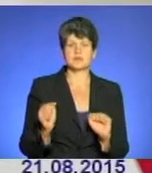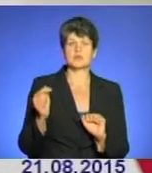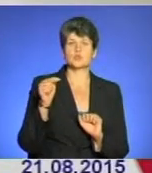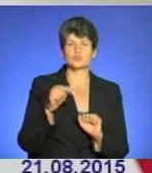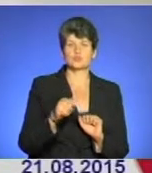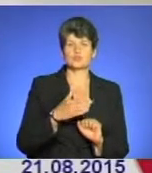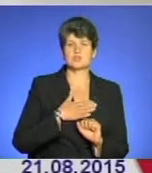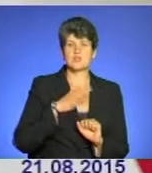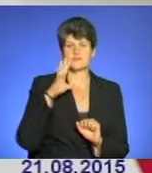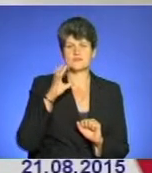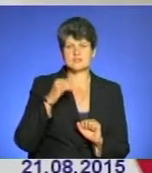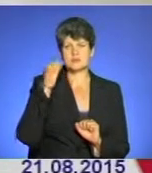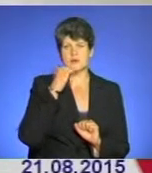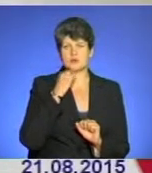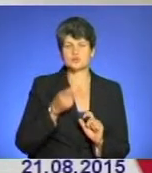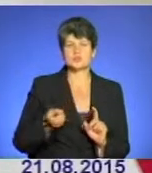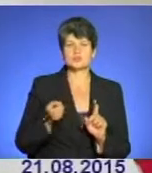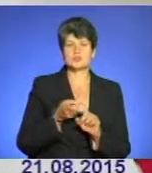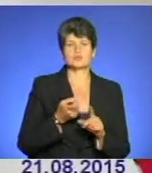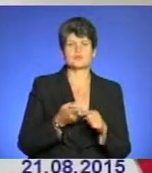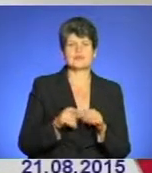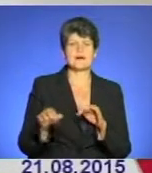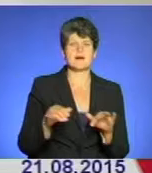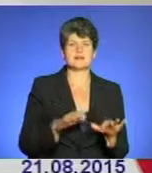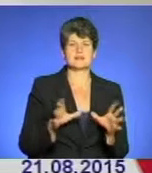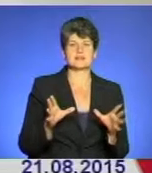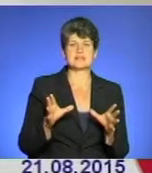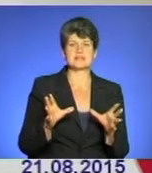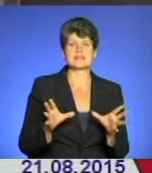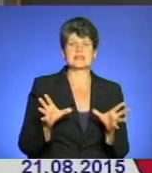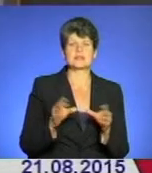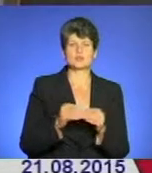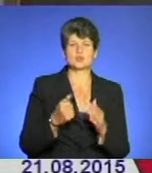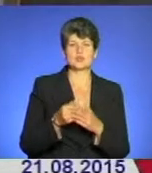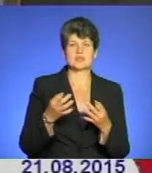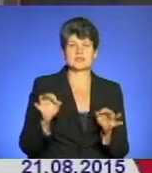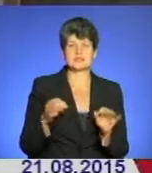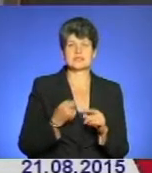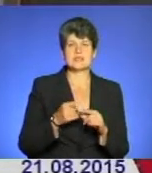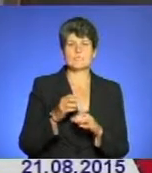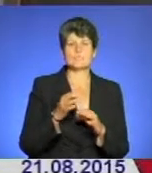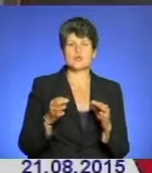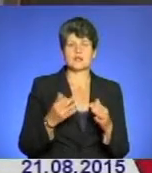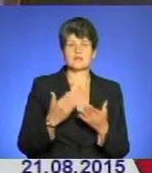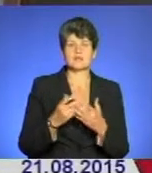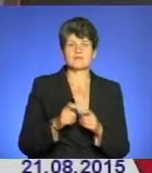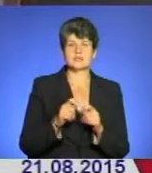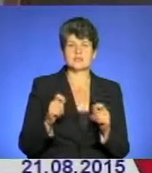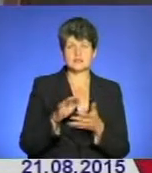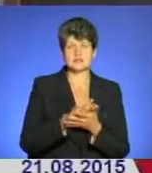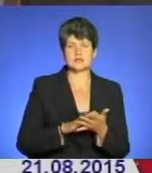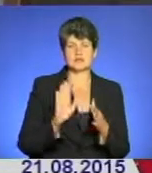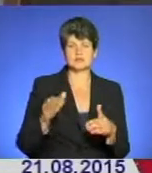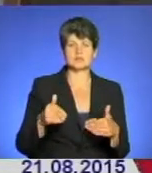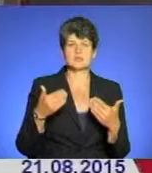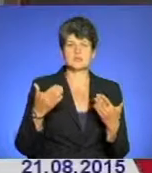я всім дякую, що долучилися до такої акції від єдності до незалежності. Цей проєкт і відкриттями надальше будемо надавати